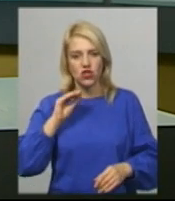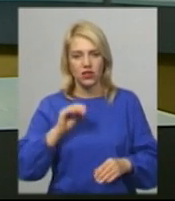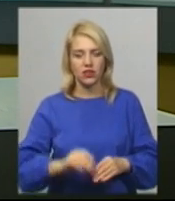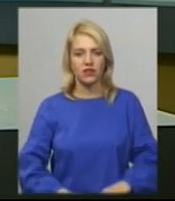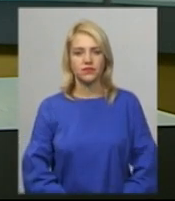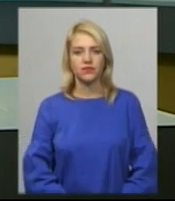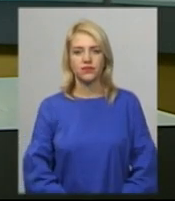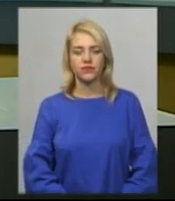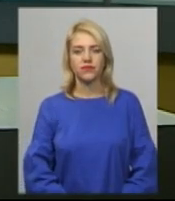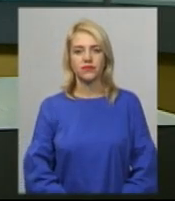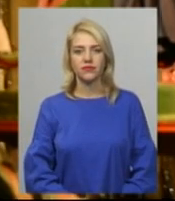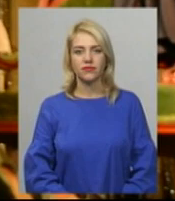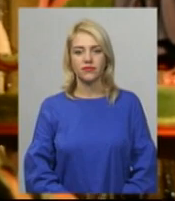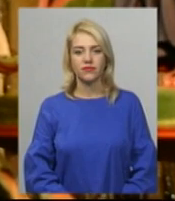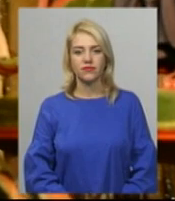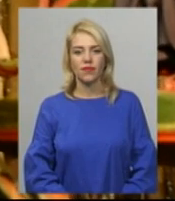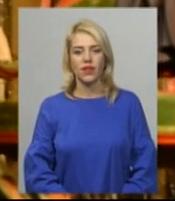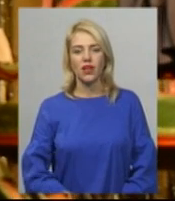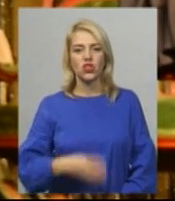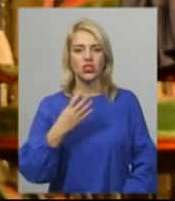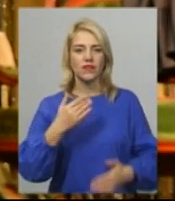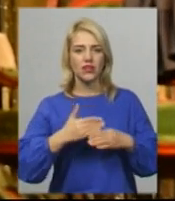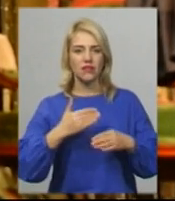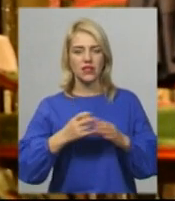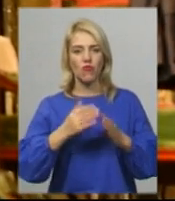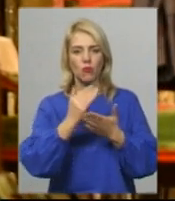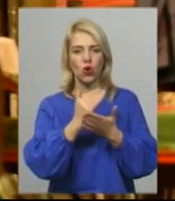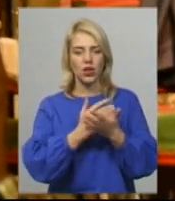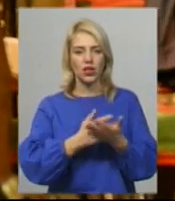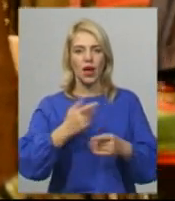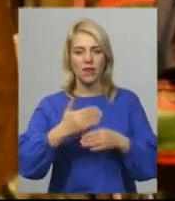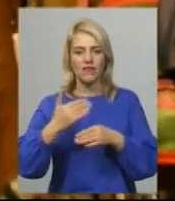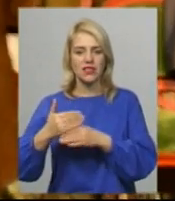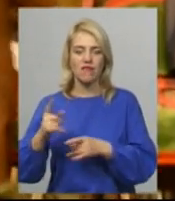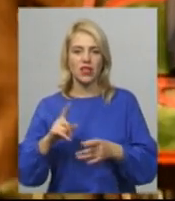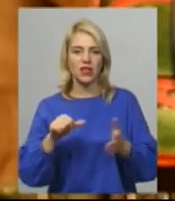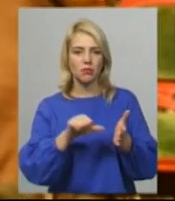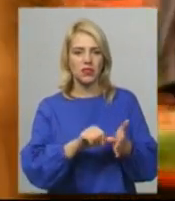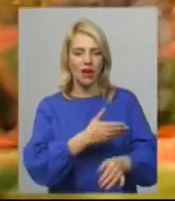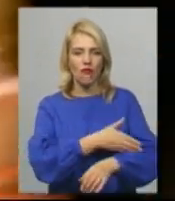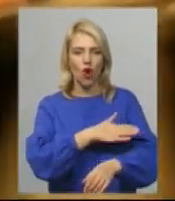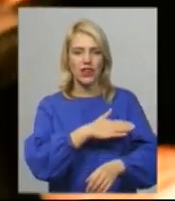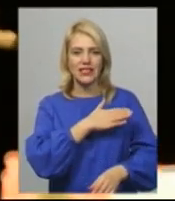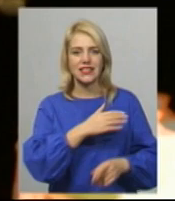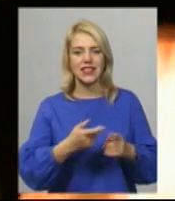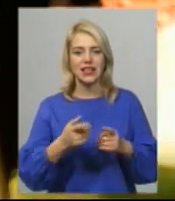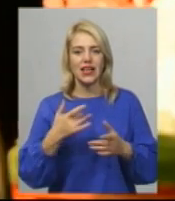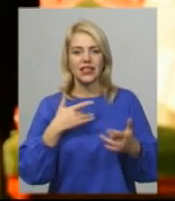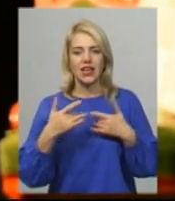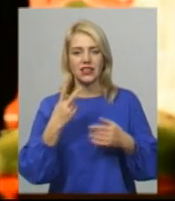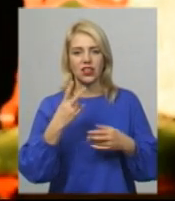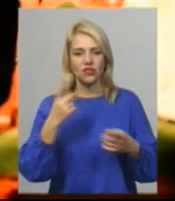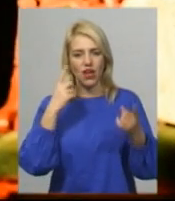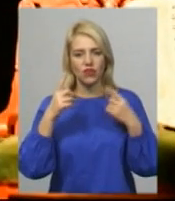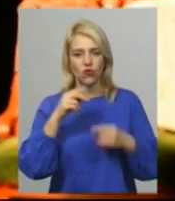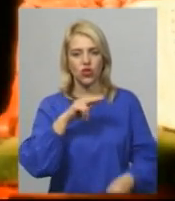Тетяна Ворожцова. Четверта вистава у програмі фестивалю, яку представили артисти Волинського театру – це два твори Антона Чехова